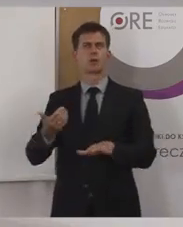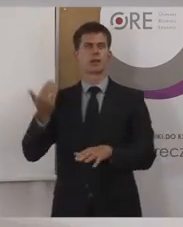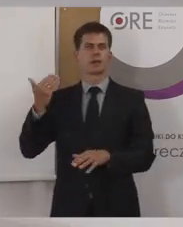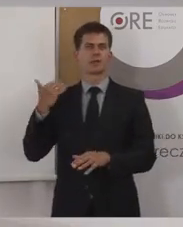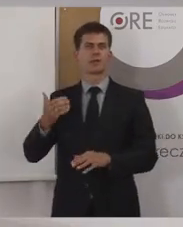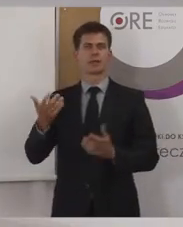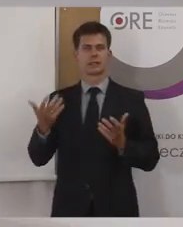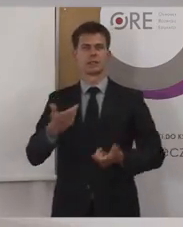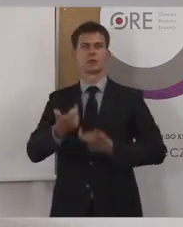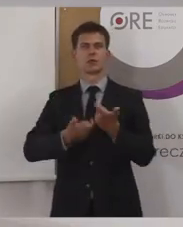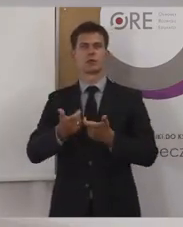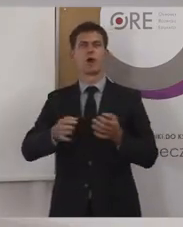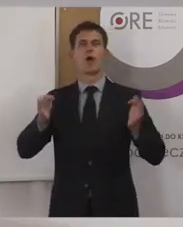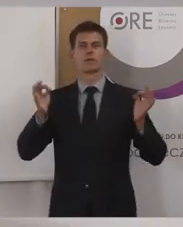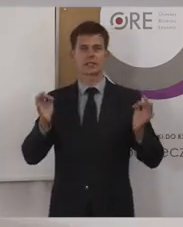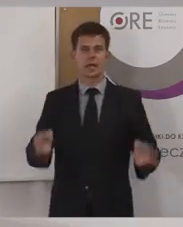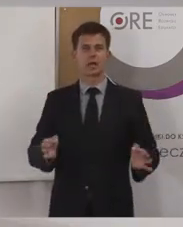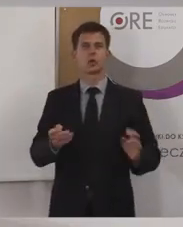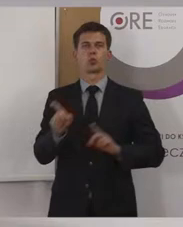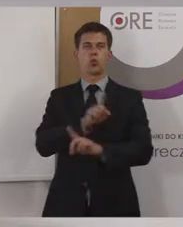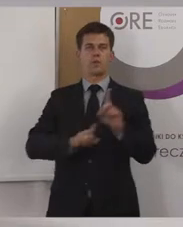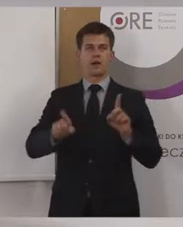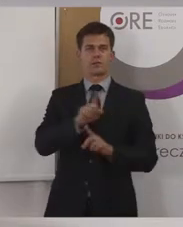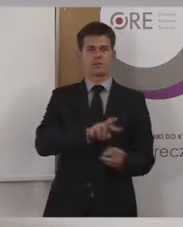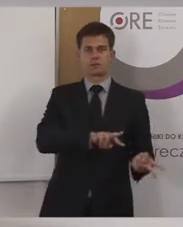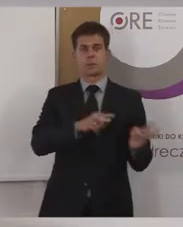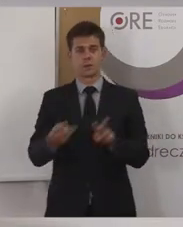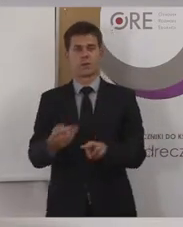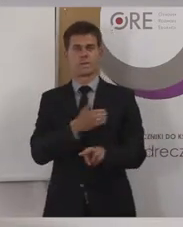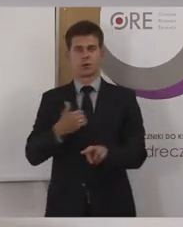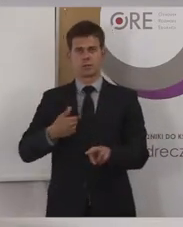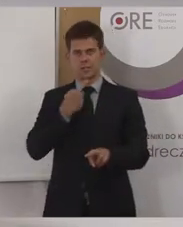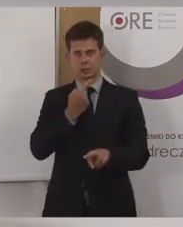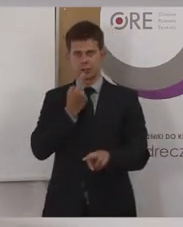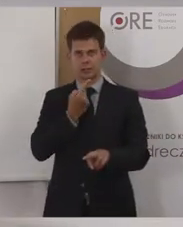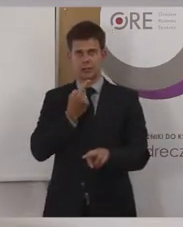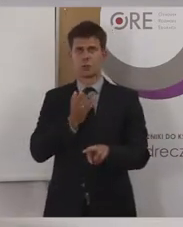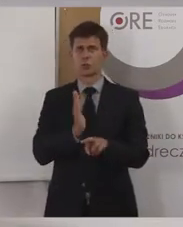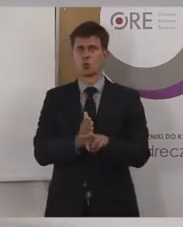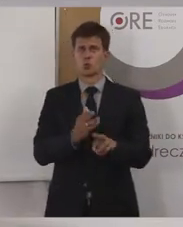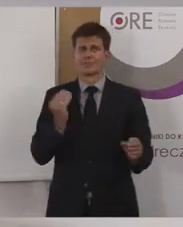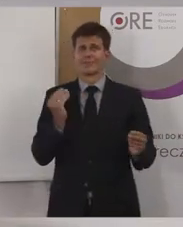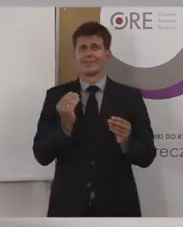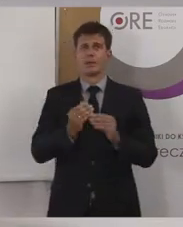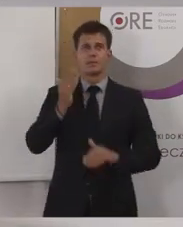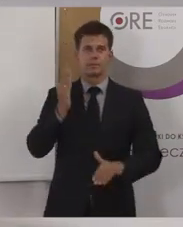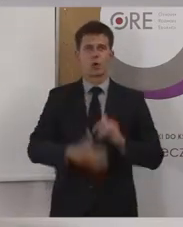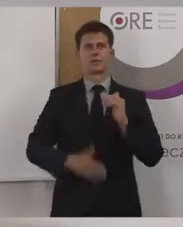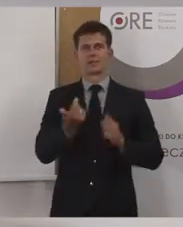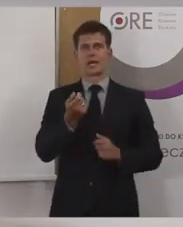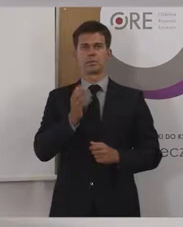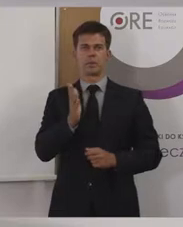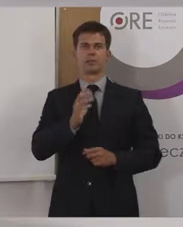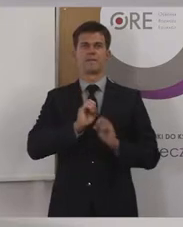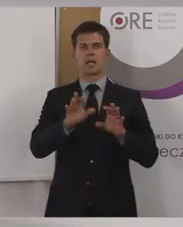przygotowania również oficjalnego polskiego tłumaczenia. Ten proces jest już naprawdę, można powiedzieć, na finiszu.